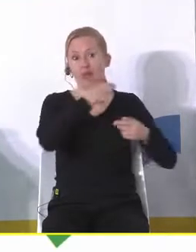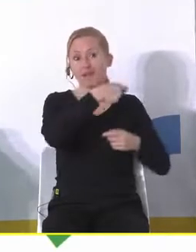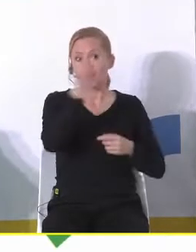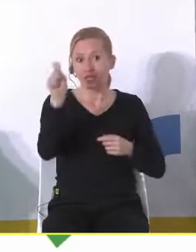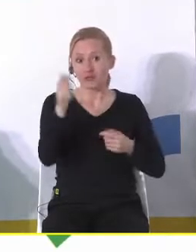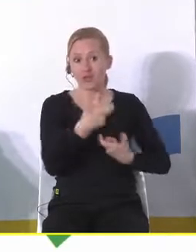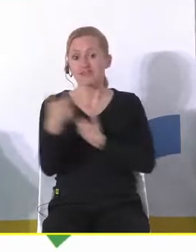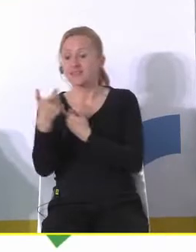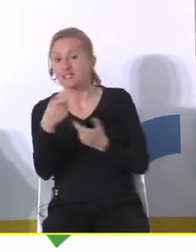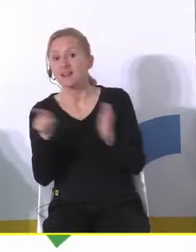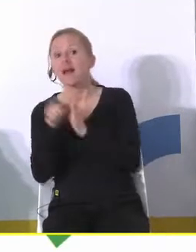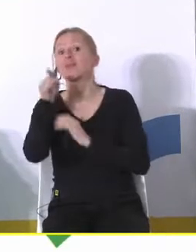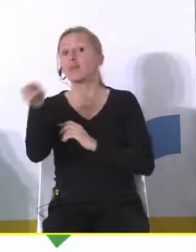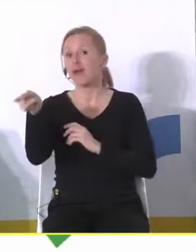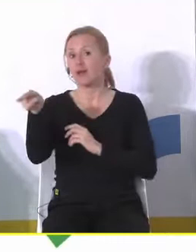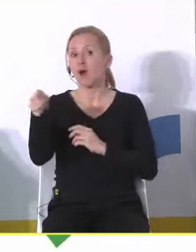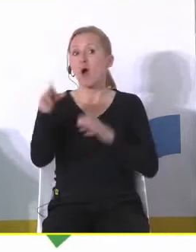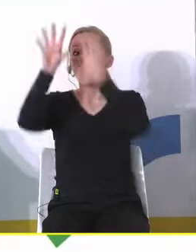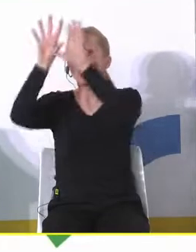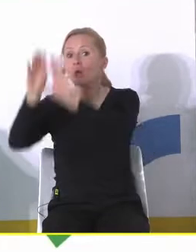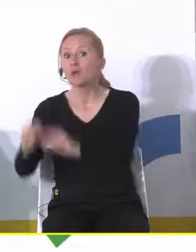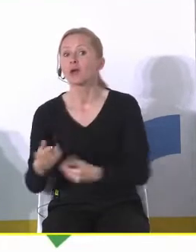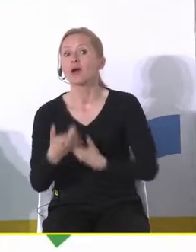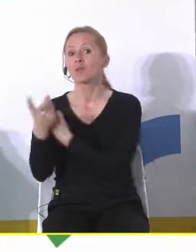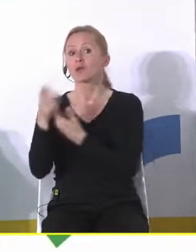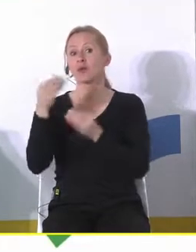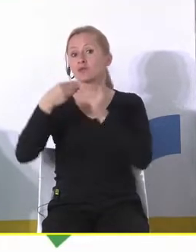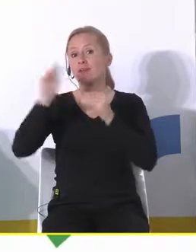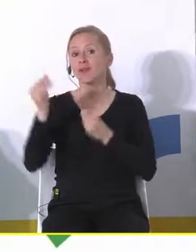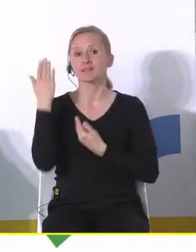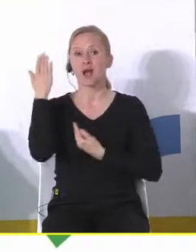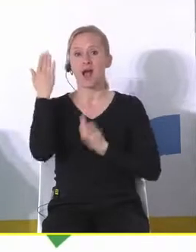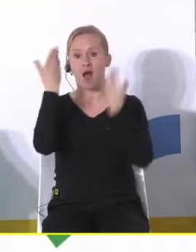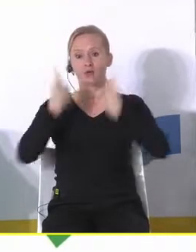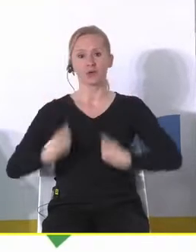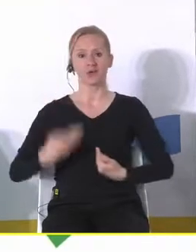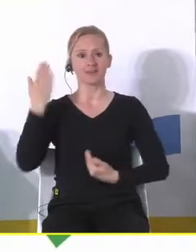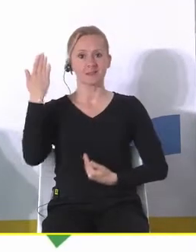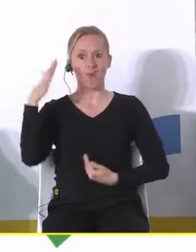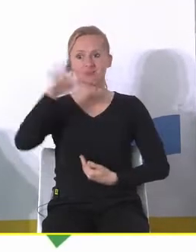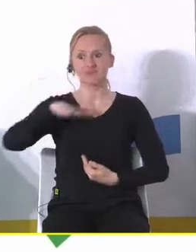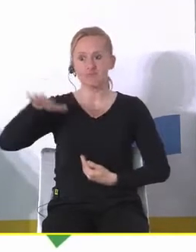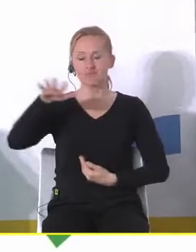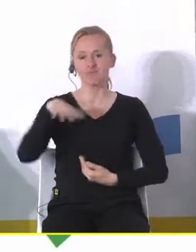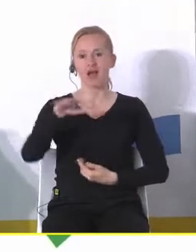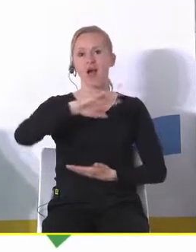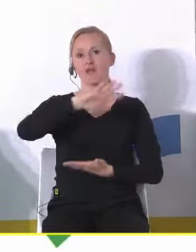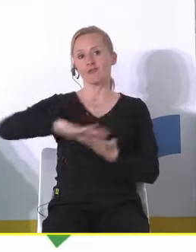strażacy dlatego są gaszą pożar tak i dlatego mają największy autorytet w ogóle społeczny jak się pyta